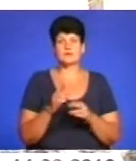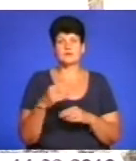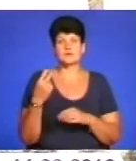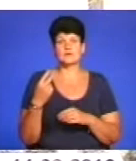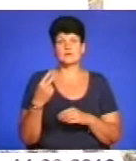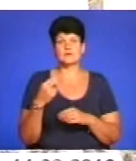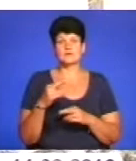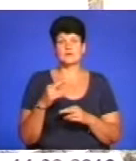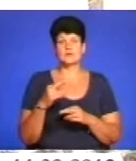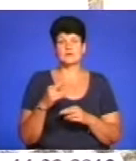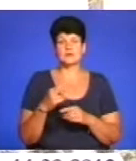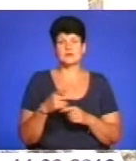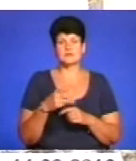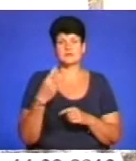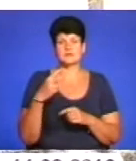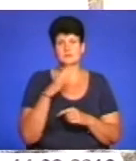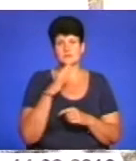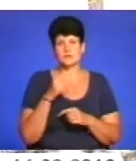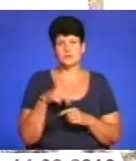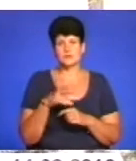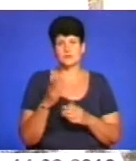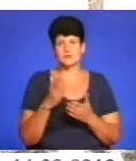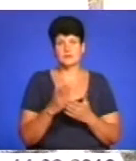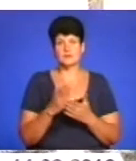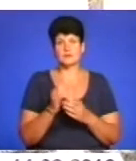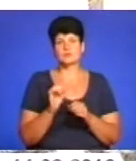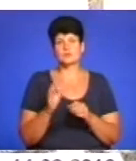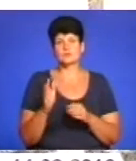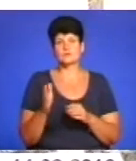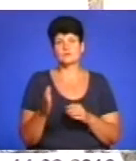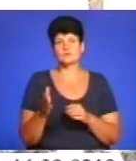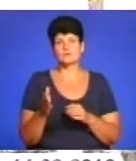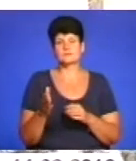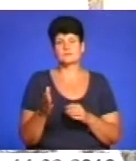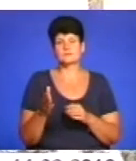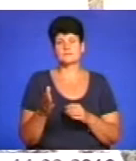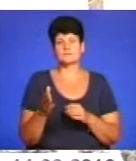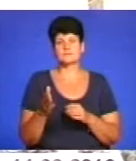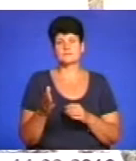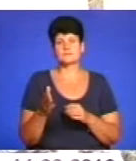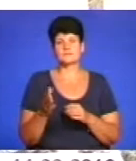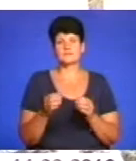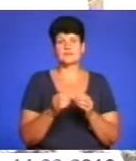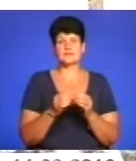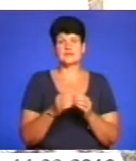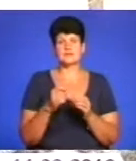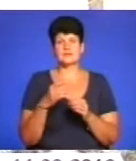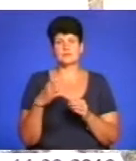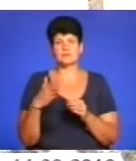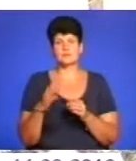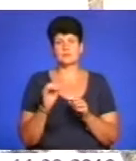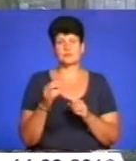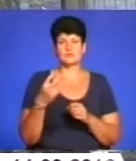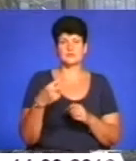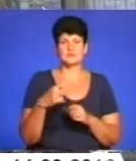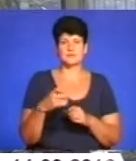годин. То може бути 10 хвилин, а може бути і 20